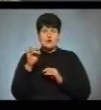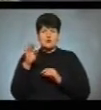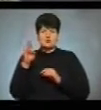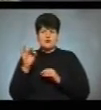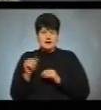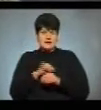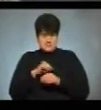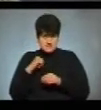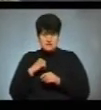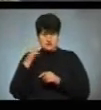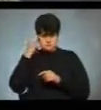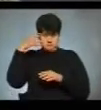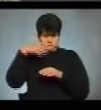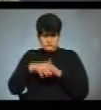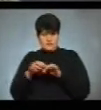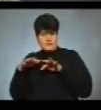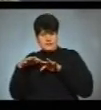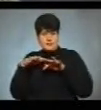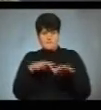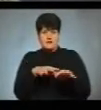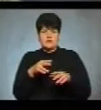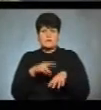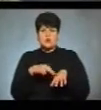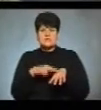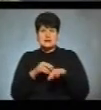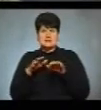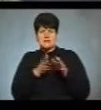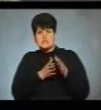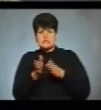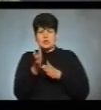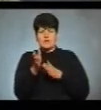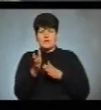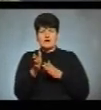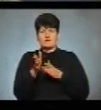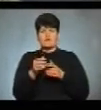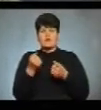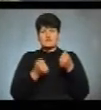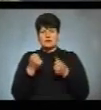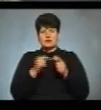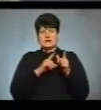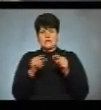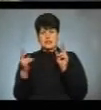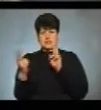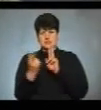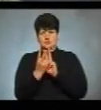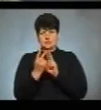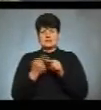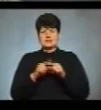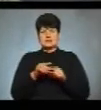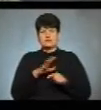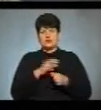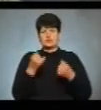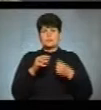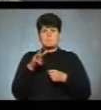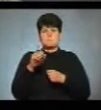напав на поліцейських і скерував їхній транспортний засіб у автівку, яка їхала на зустріч. був автомобіль Мазда.